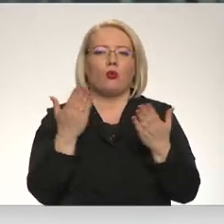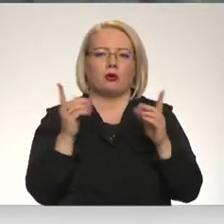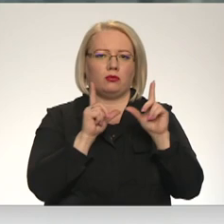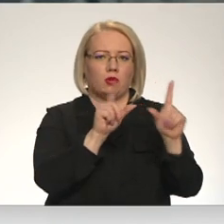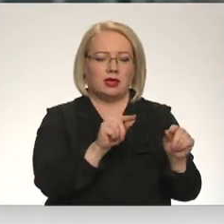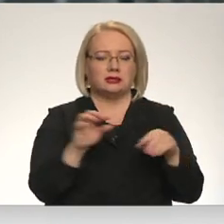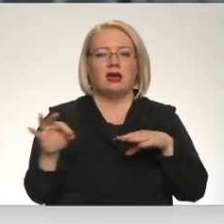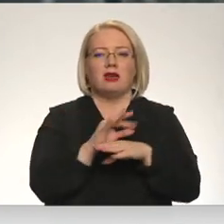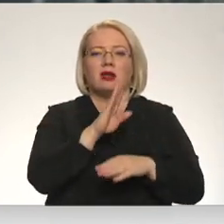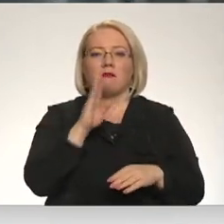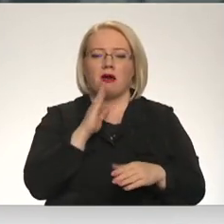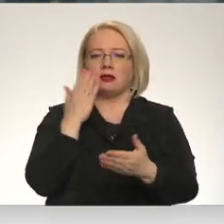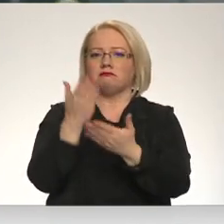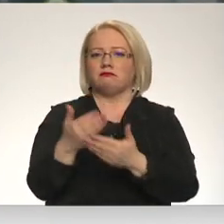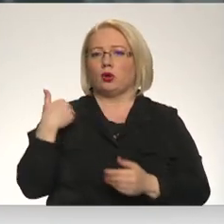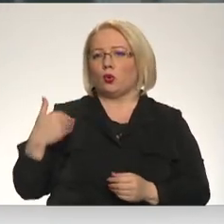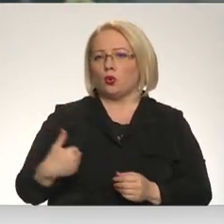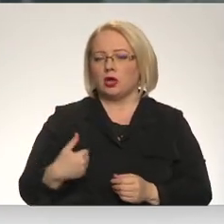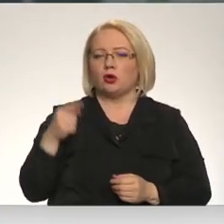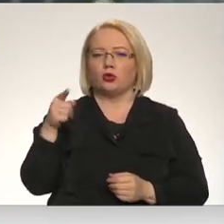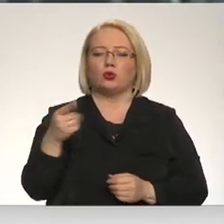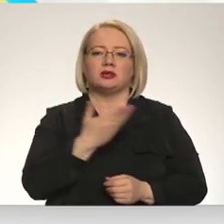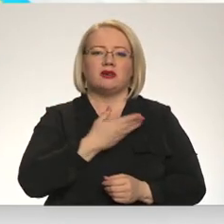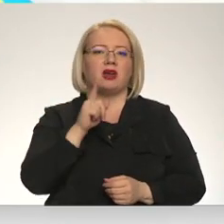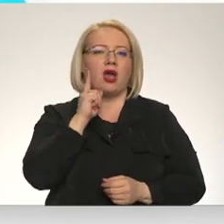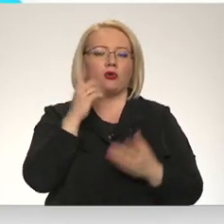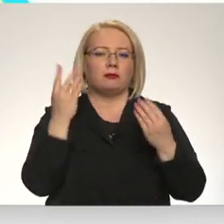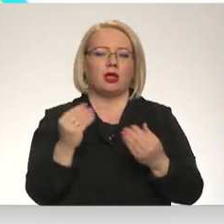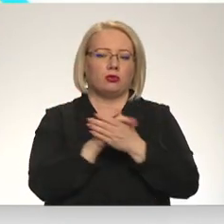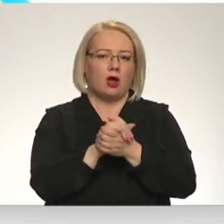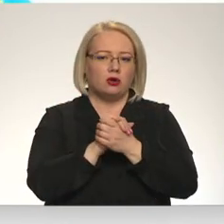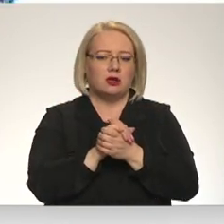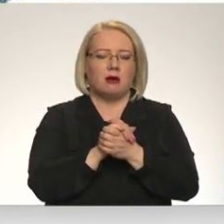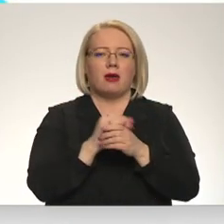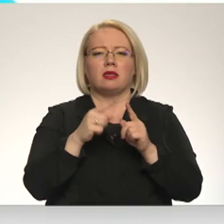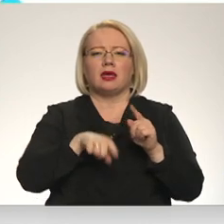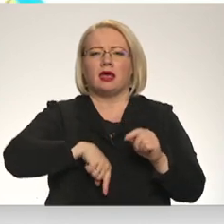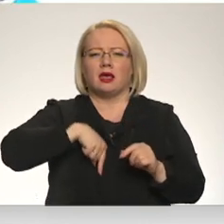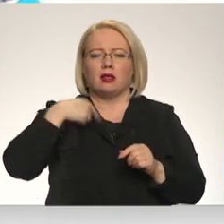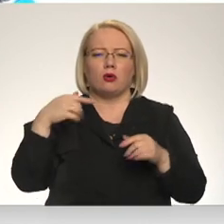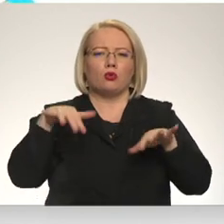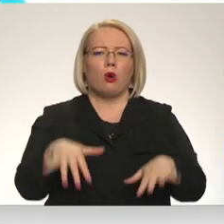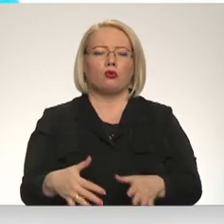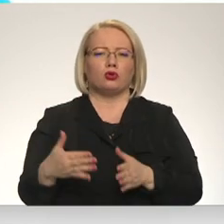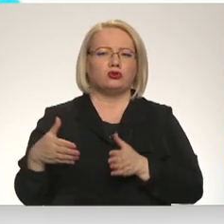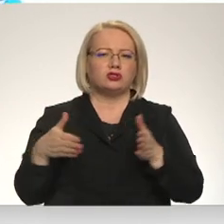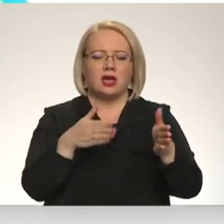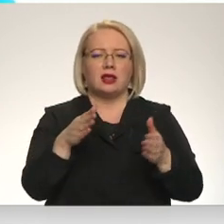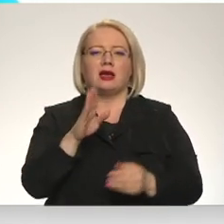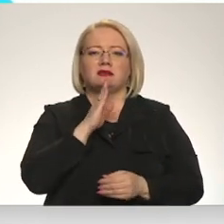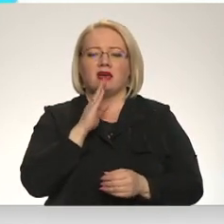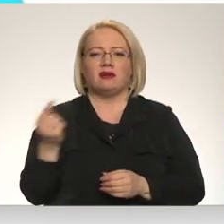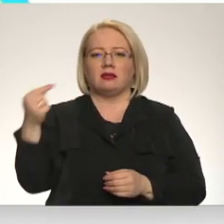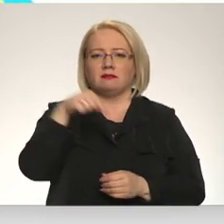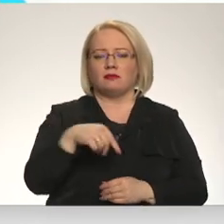Vīramāt ieteikusi kuldīga, jo te dzīvo viņas jaunības dienu draudzene. Pēc gar un nogurdinošas ceļa Lidija nonāca savā mītnes